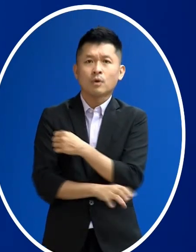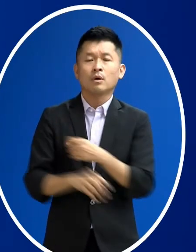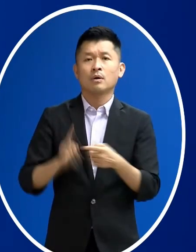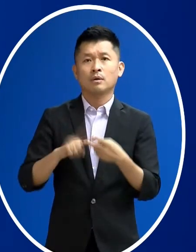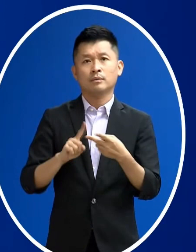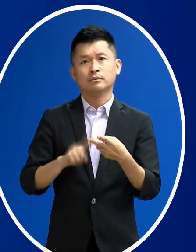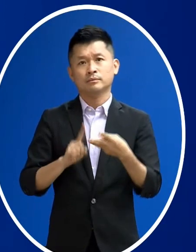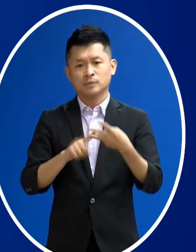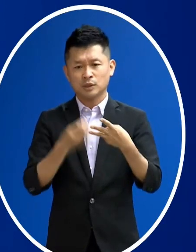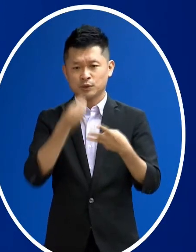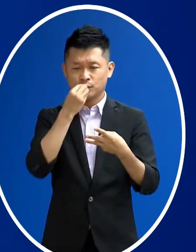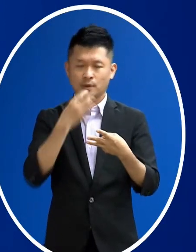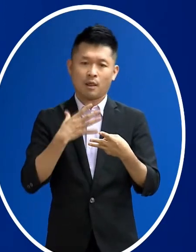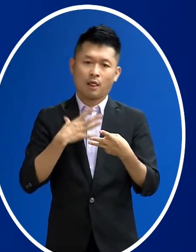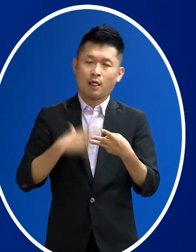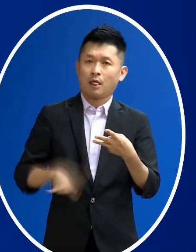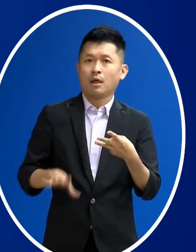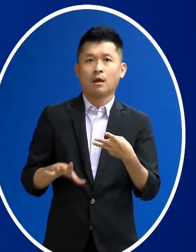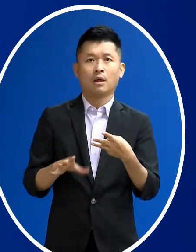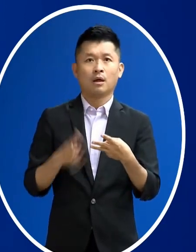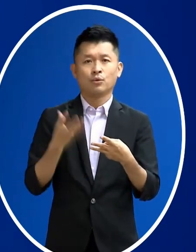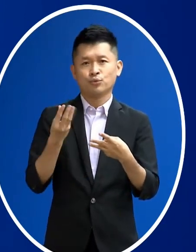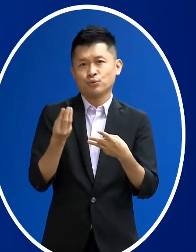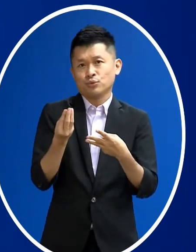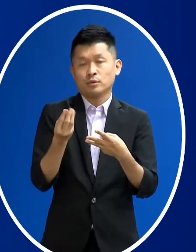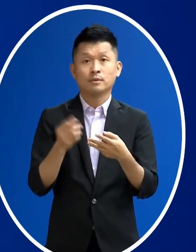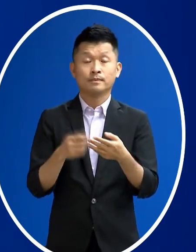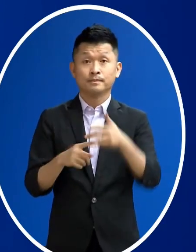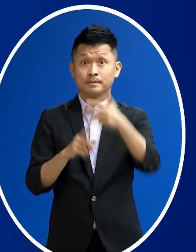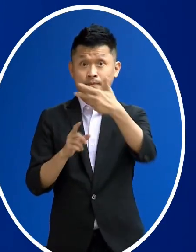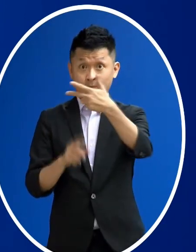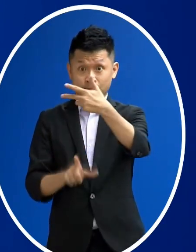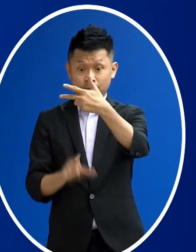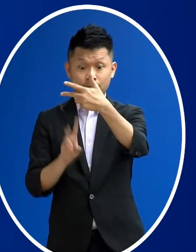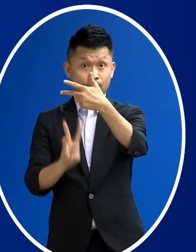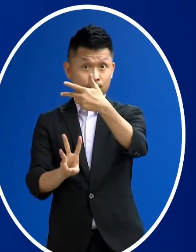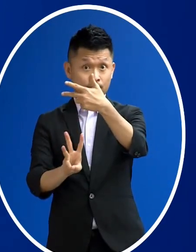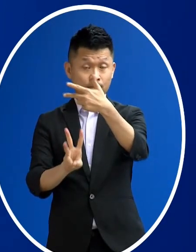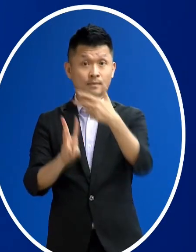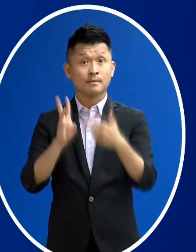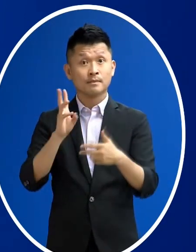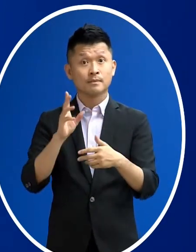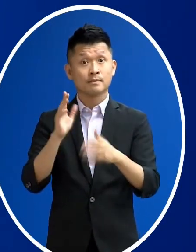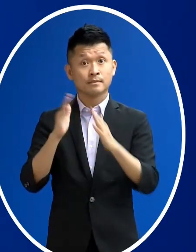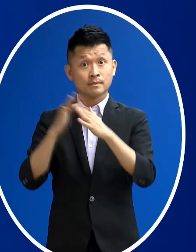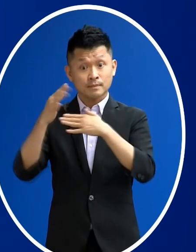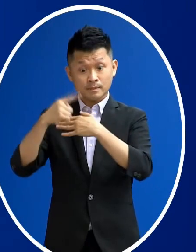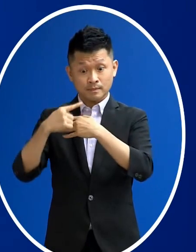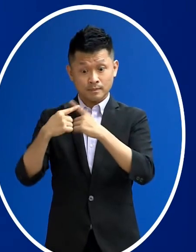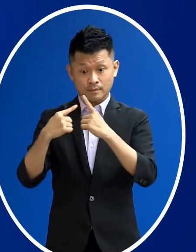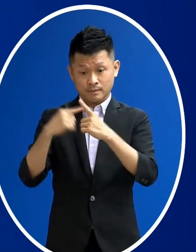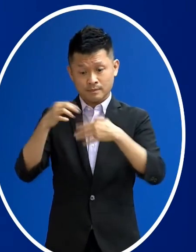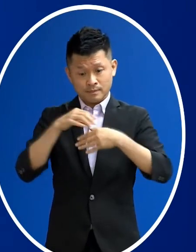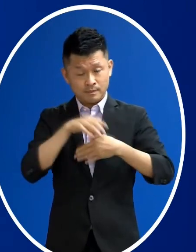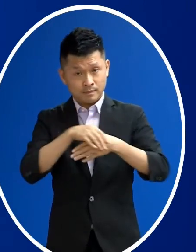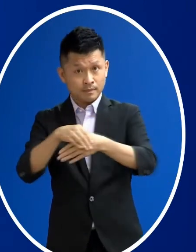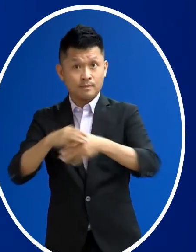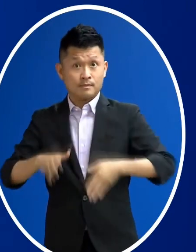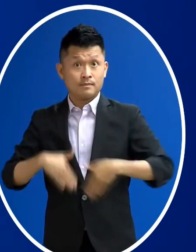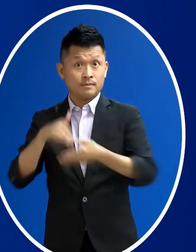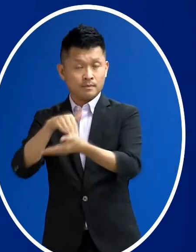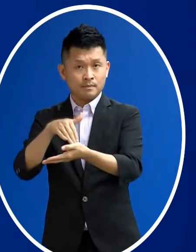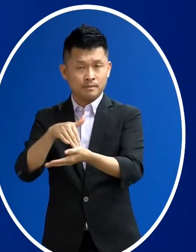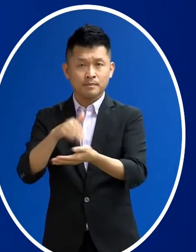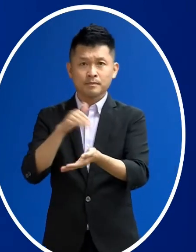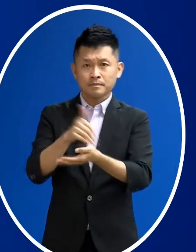以及會使量 禁食量降低的一個狀況那在7月3號的時候 有家屬帶到急診因為急診的這邊的醫師